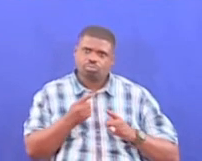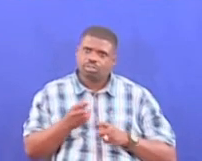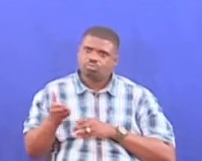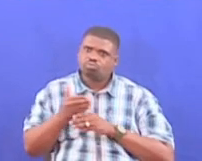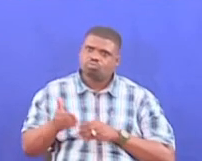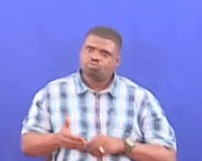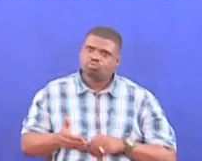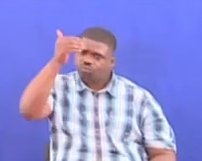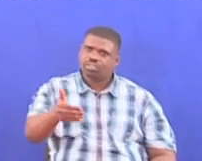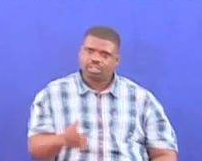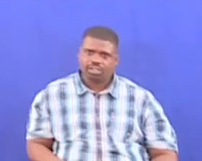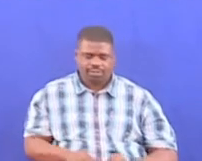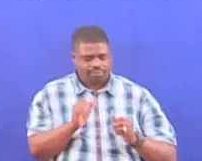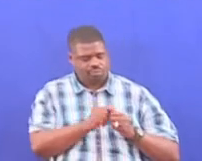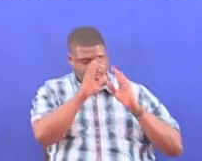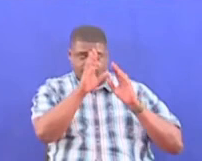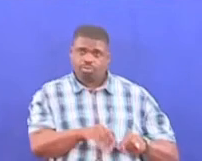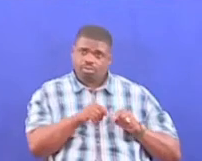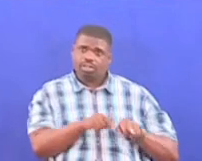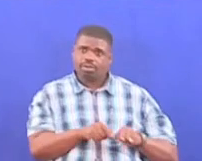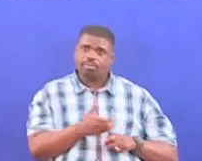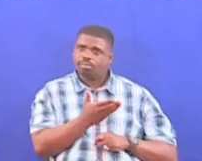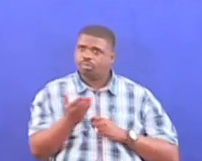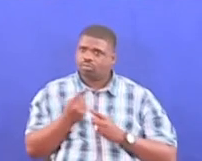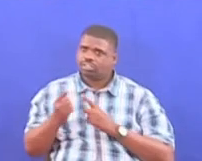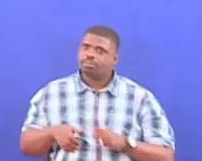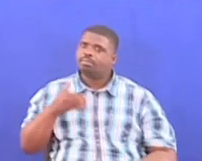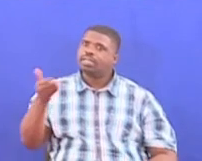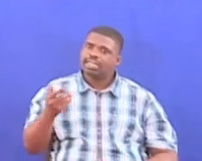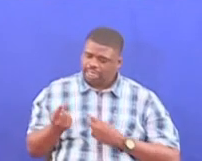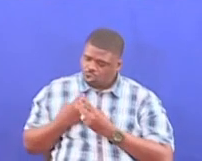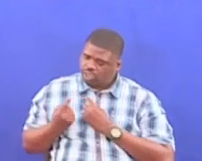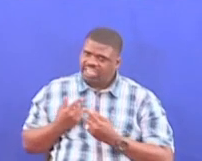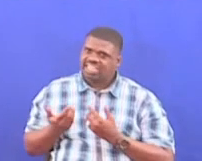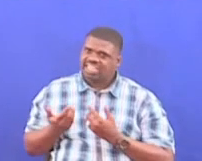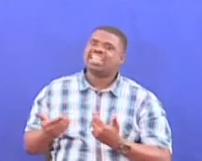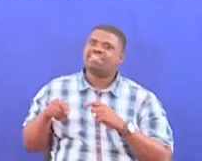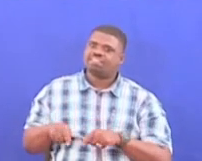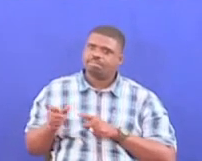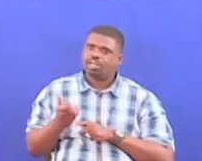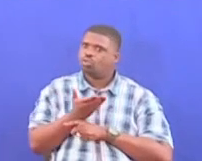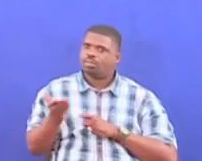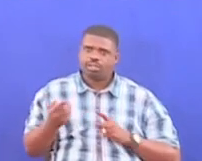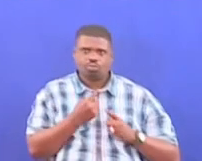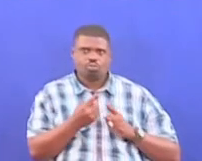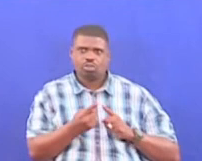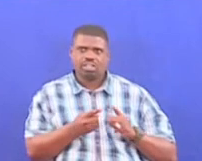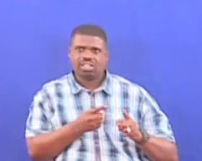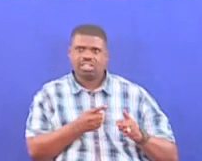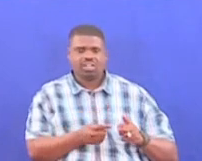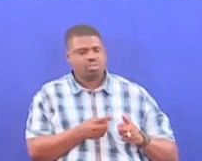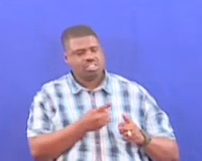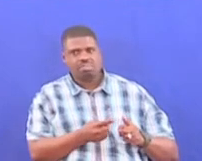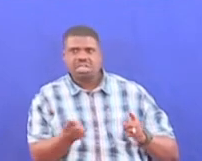naongea current ambacho kimeripotiwa hapa. Sasa ayo mengine utawiyo kwasema kwa badaya, naongea sasa hivi. Ayo maneno mingine utawa mnaongea funirialite ukija